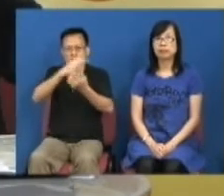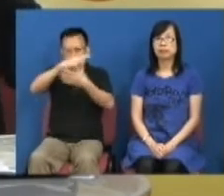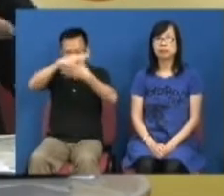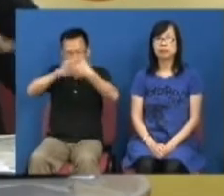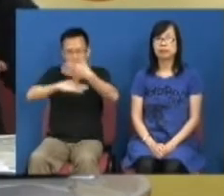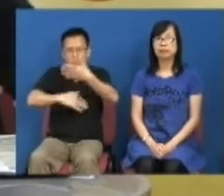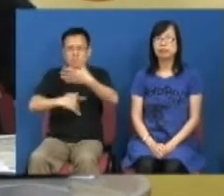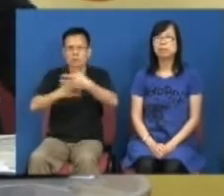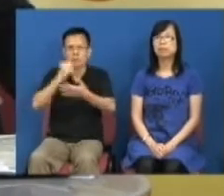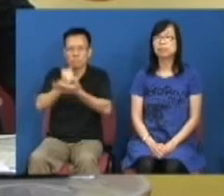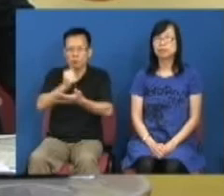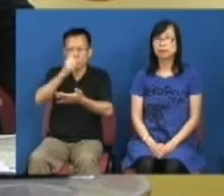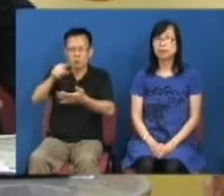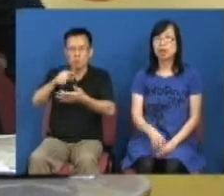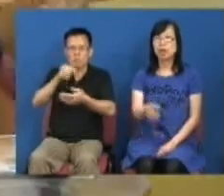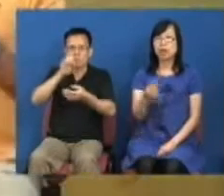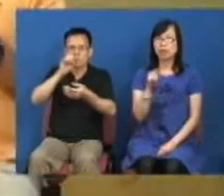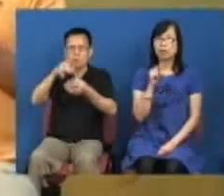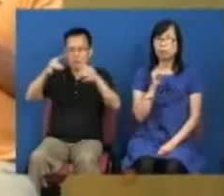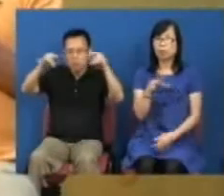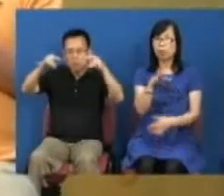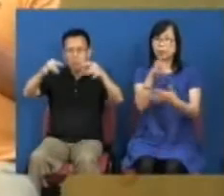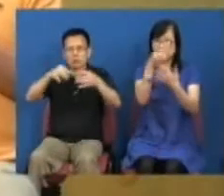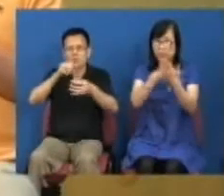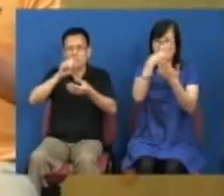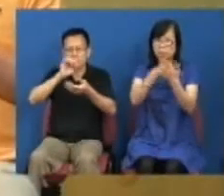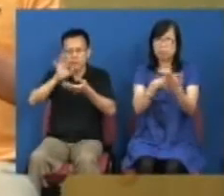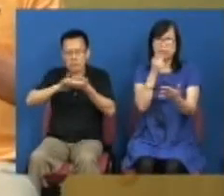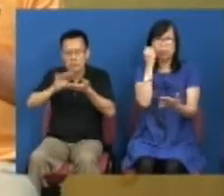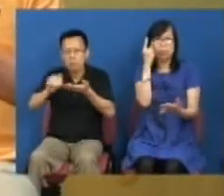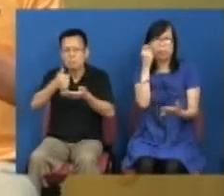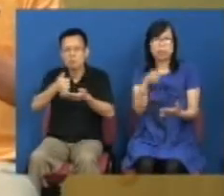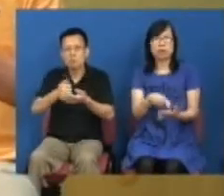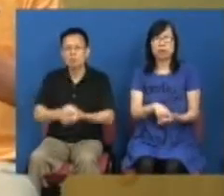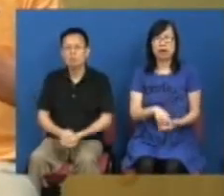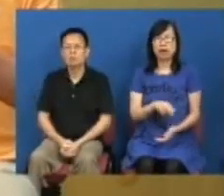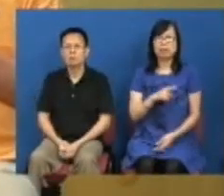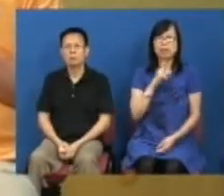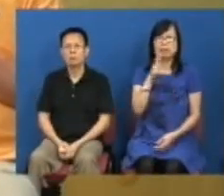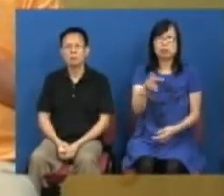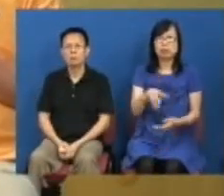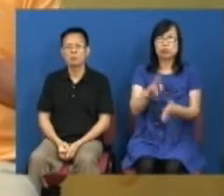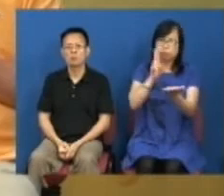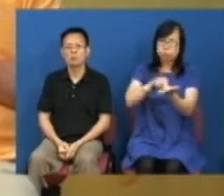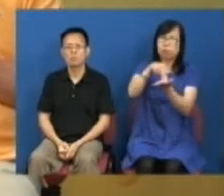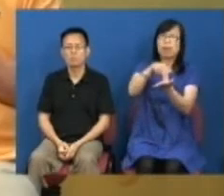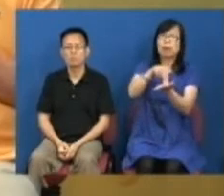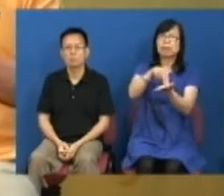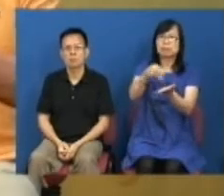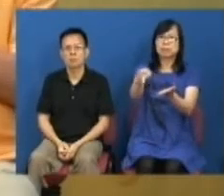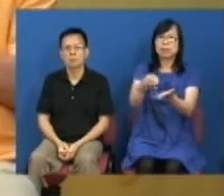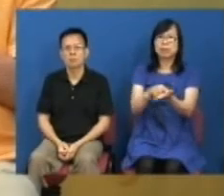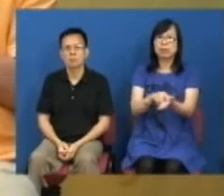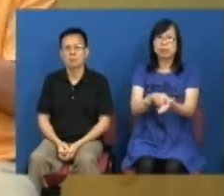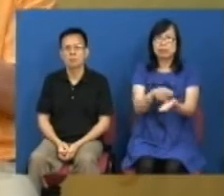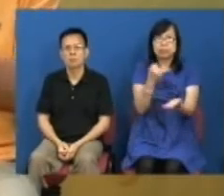知书里面的钱款我们要执行那些条文所以这里是怪的令到主办单位是无所释从就是一